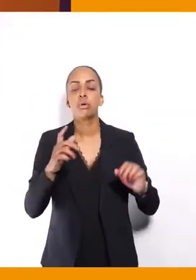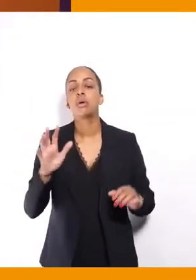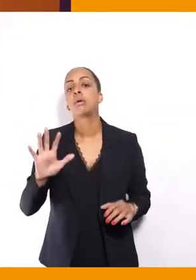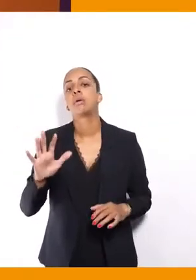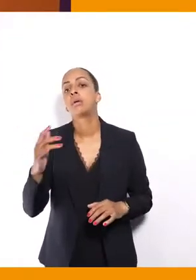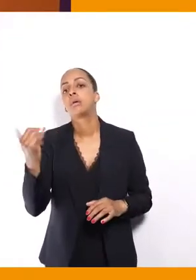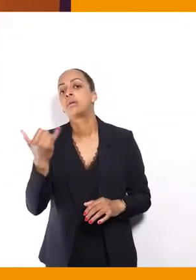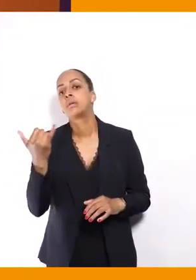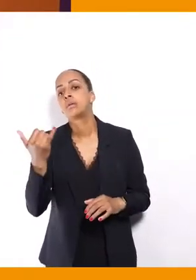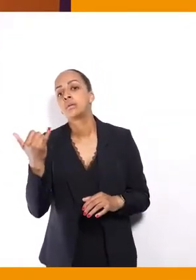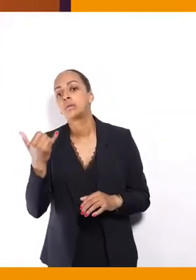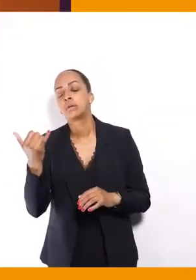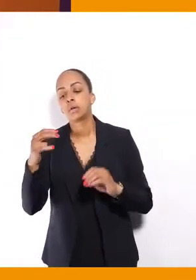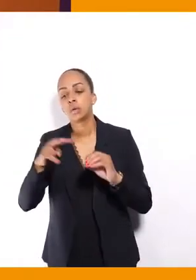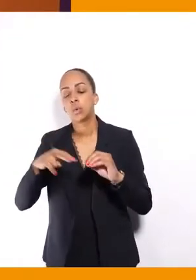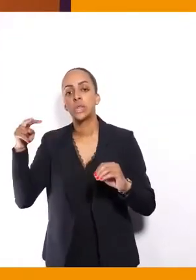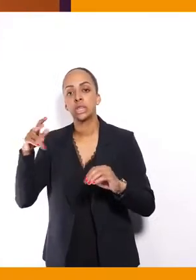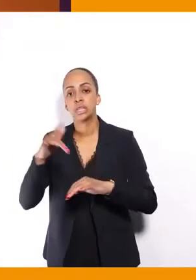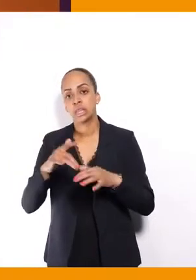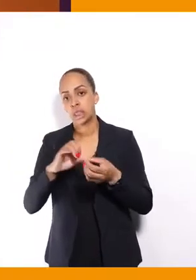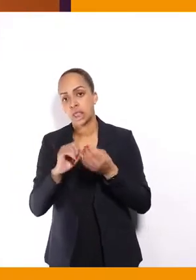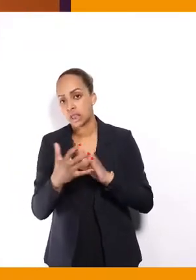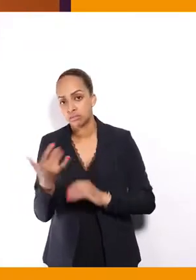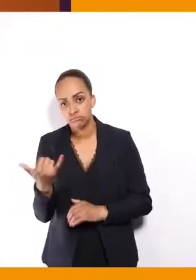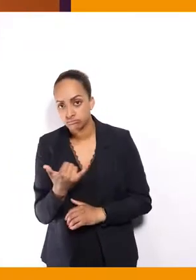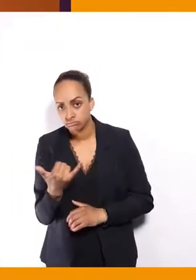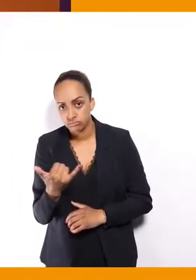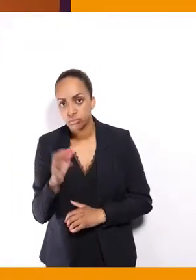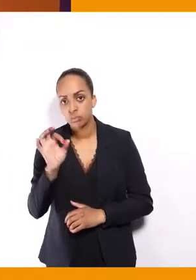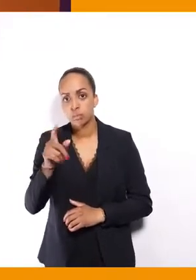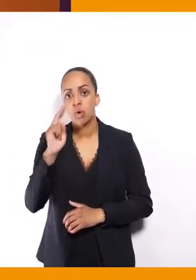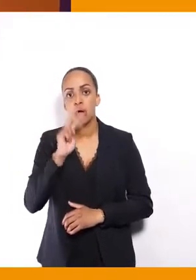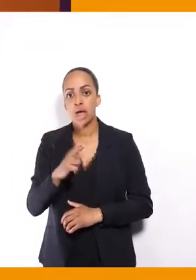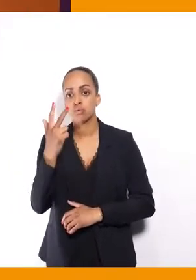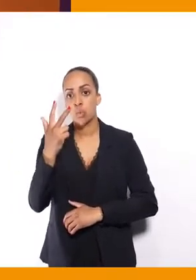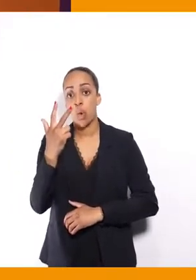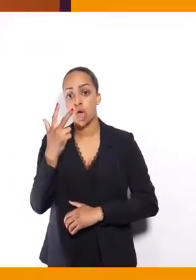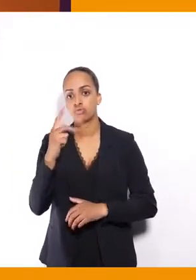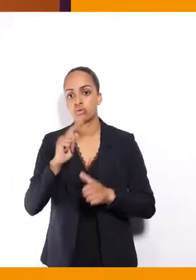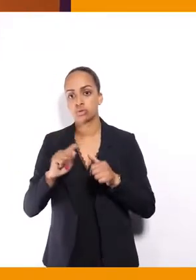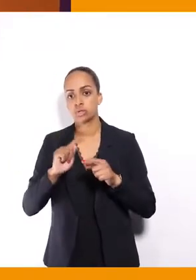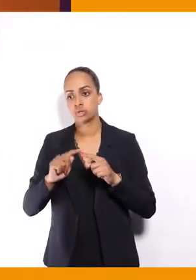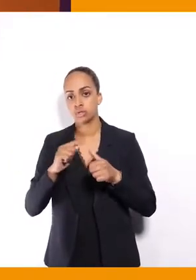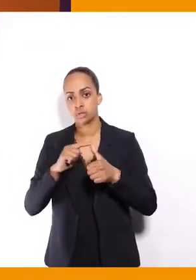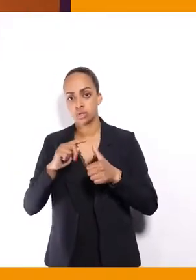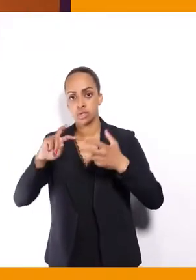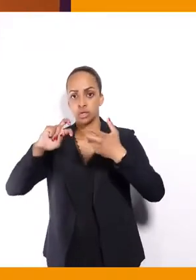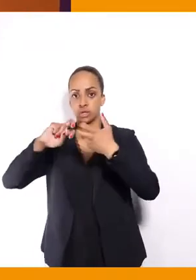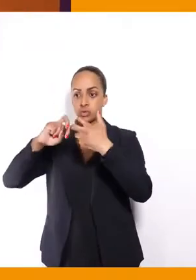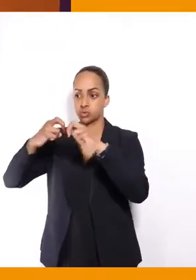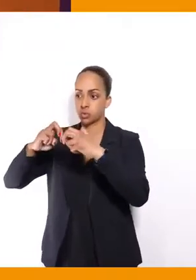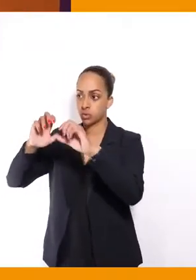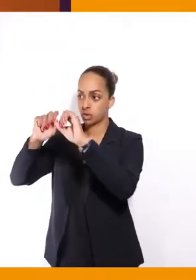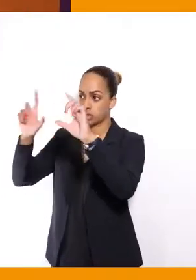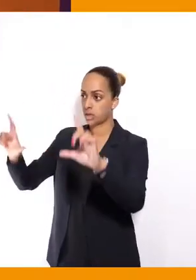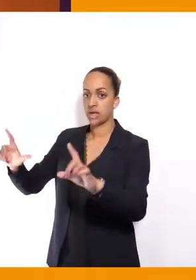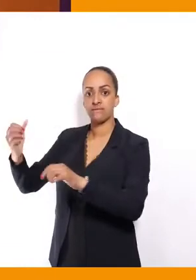des sites internet, mais on regarde principalement trois critères. La structuration de l'information,